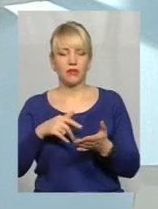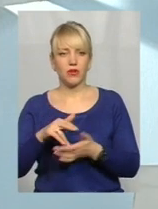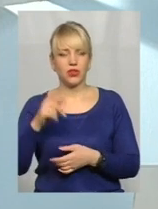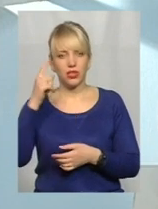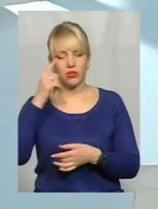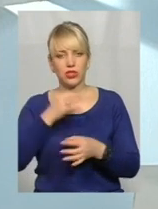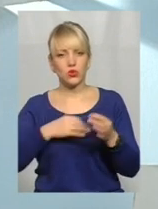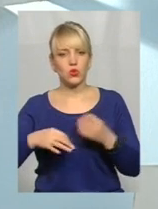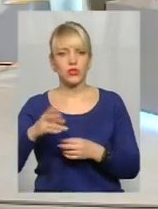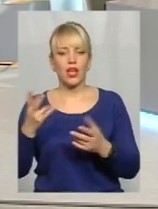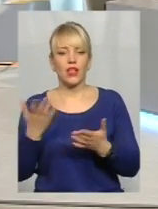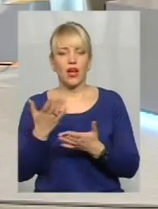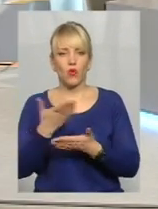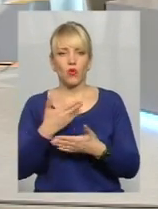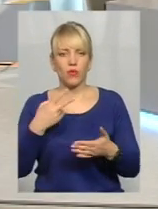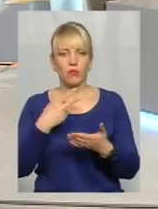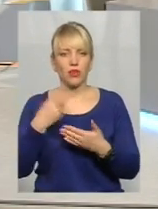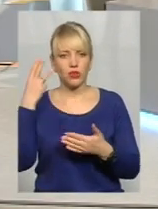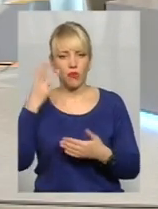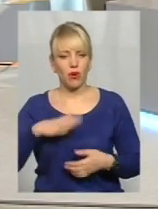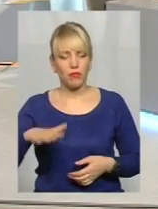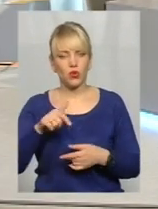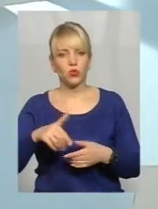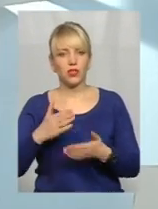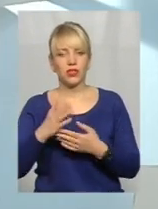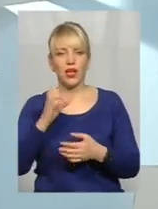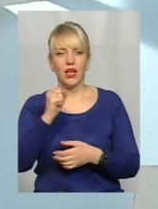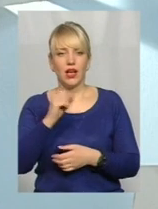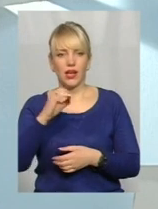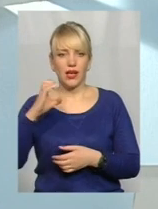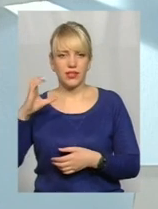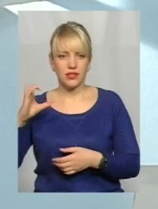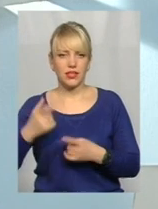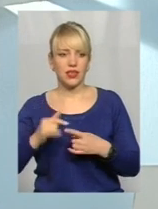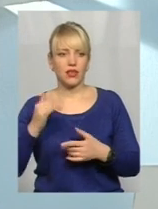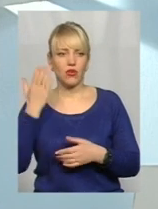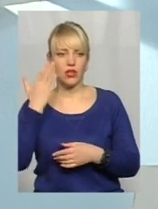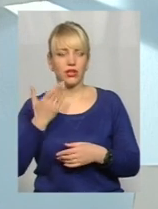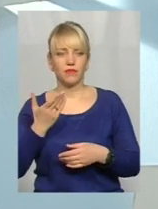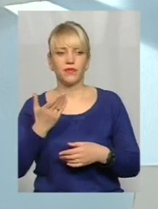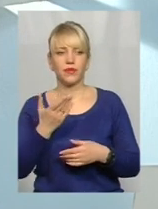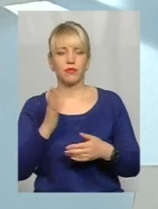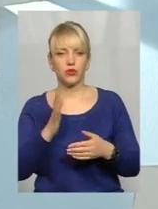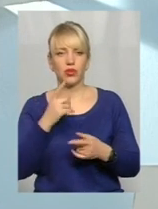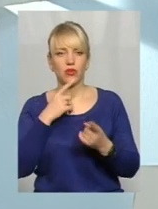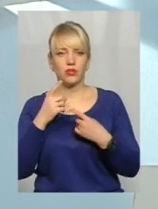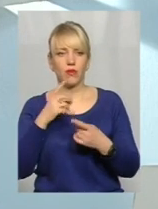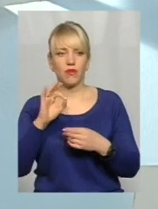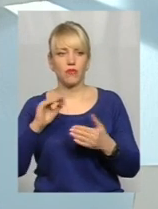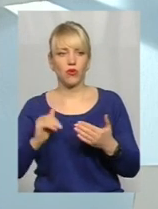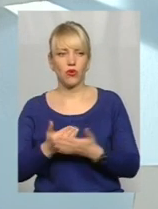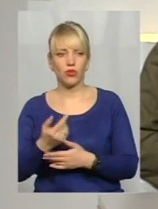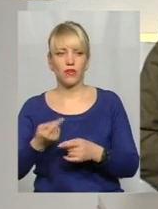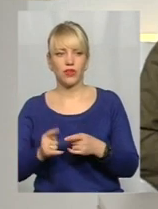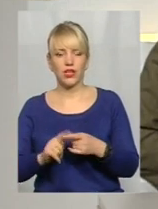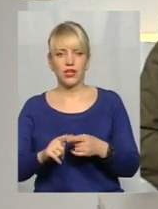якою ми бачимо Хмельниччину, тому що тут є і атомна станція, і коли дійде розмова про оновлення цих